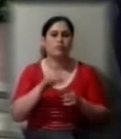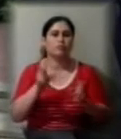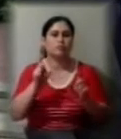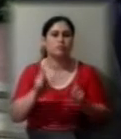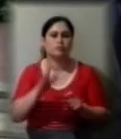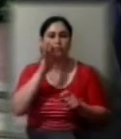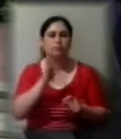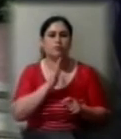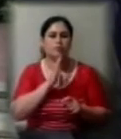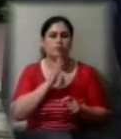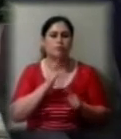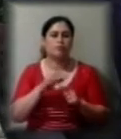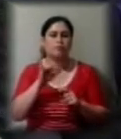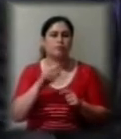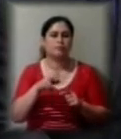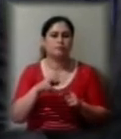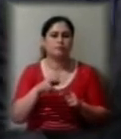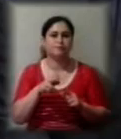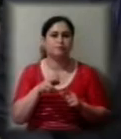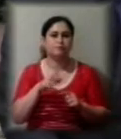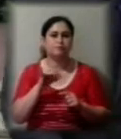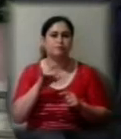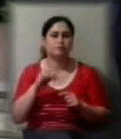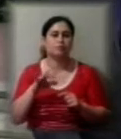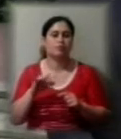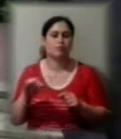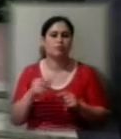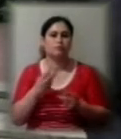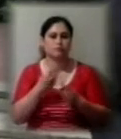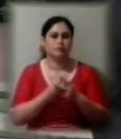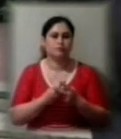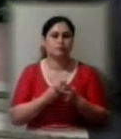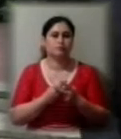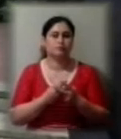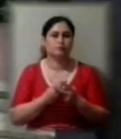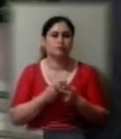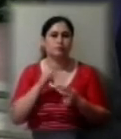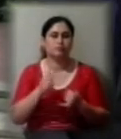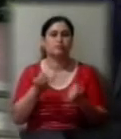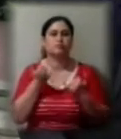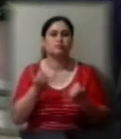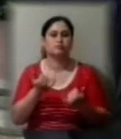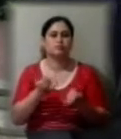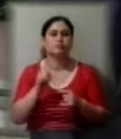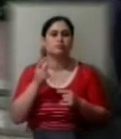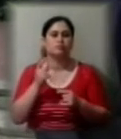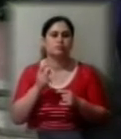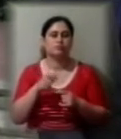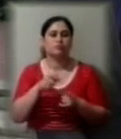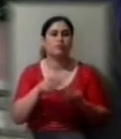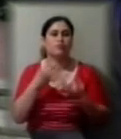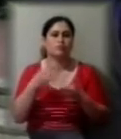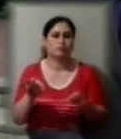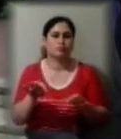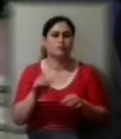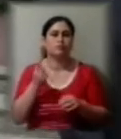під вартою, і зараз чомусь його відпускають. Чому